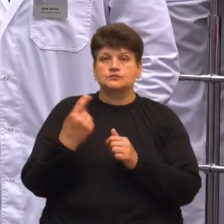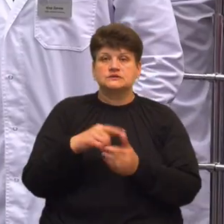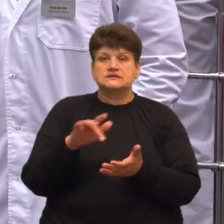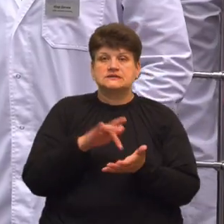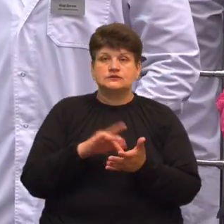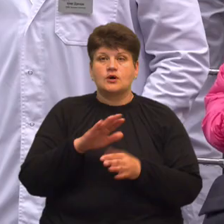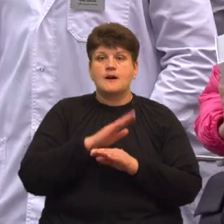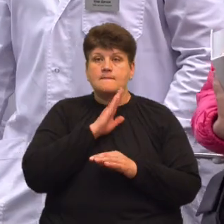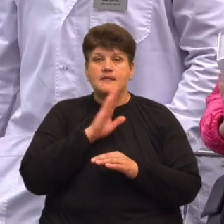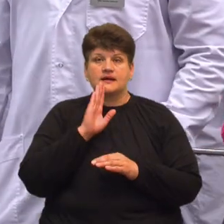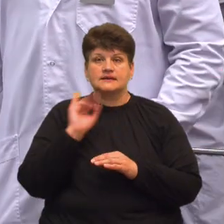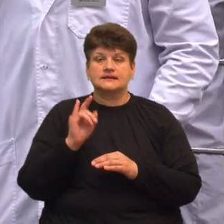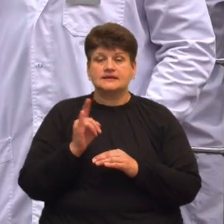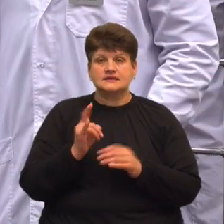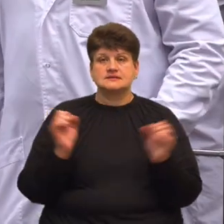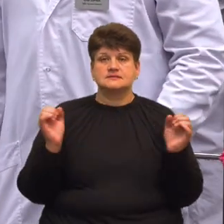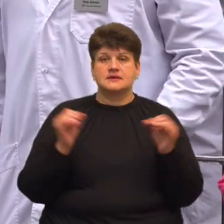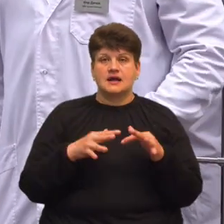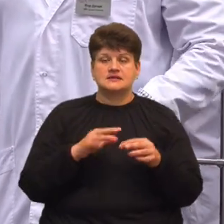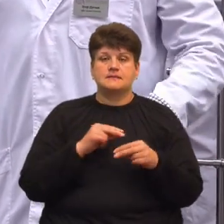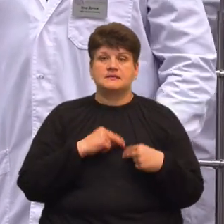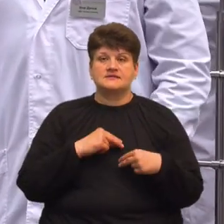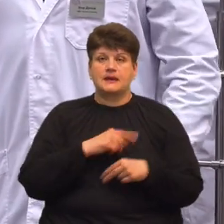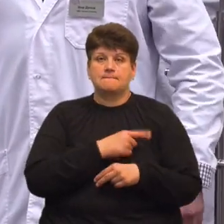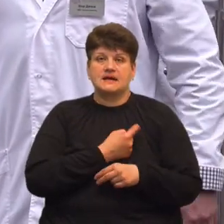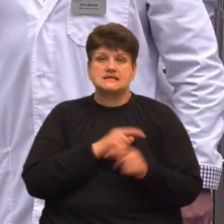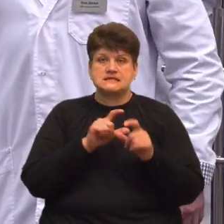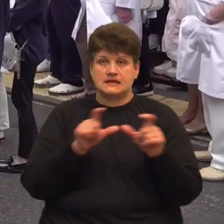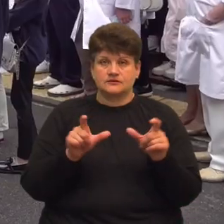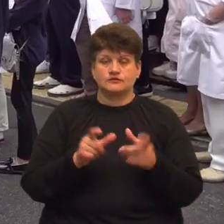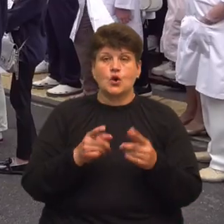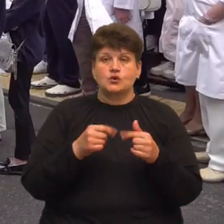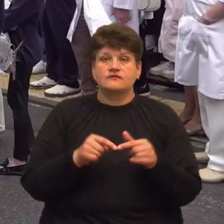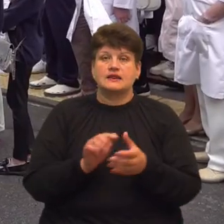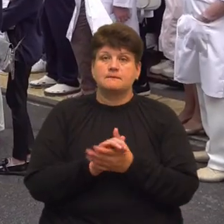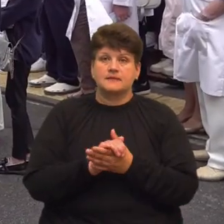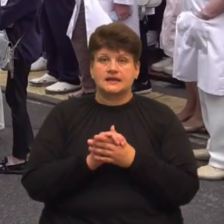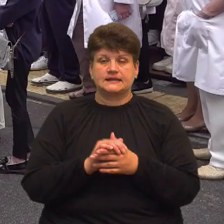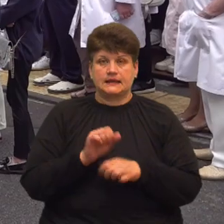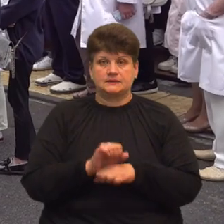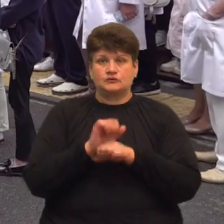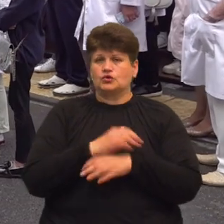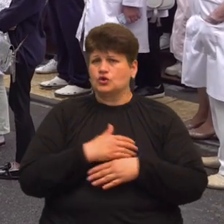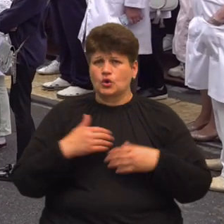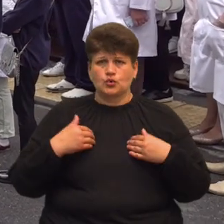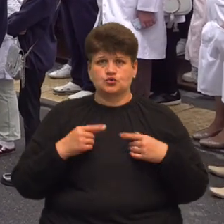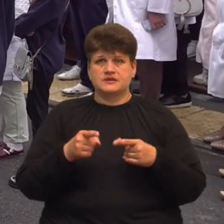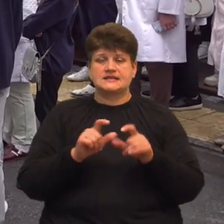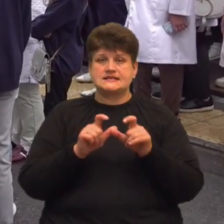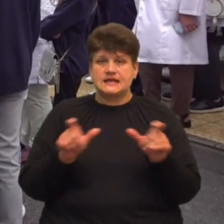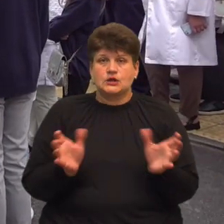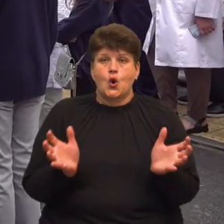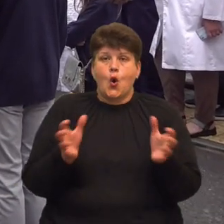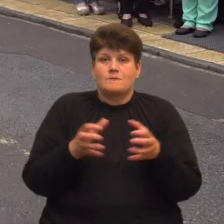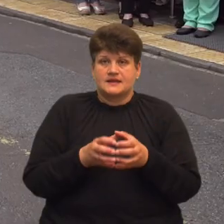дитина» збираються працівники медзакладу. Сьогодні вони організували мирний мітинг, бо не хочуть, щоб їхній заклад об'єднали з Тернопільською обласною